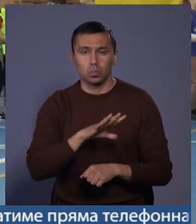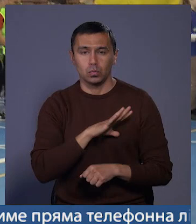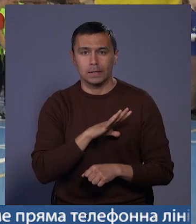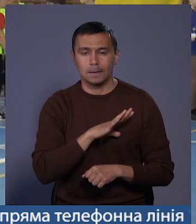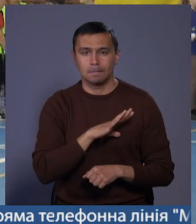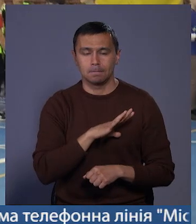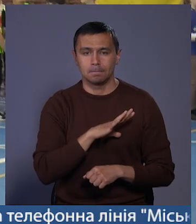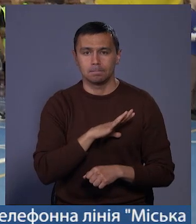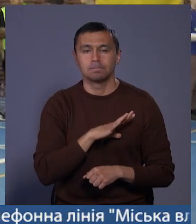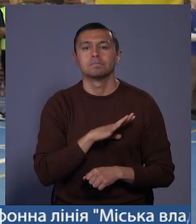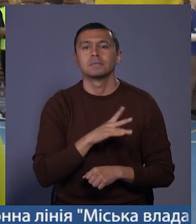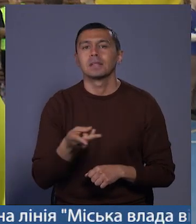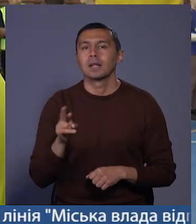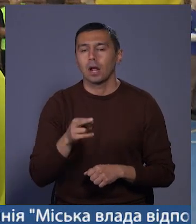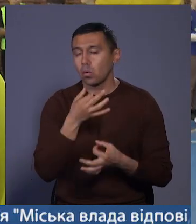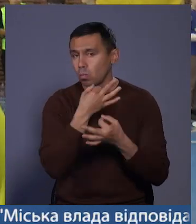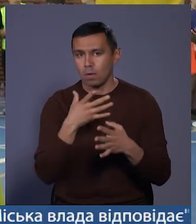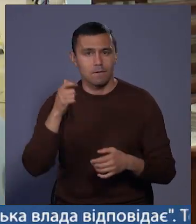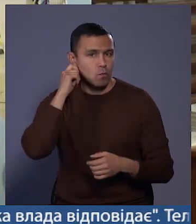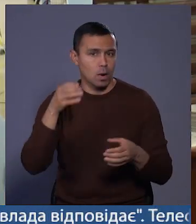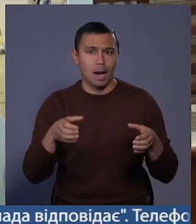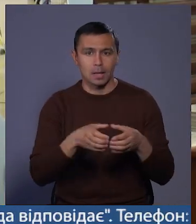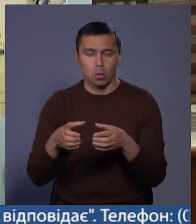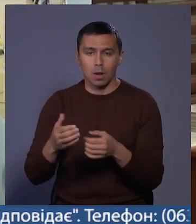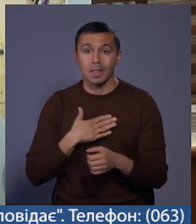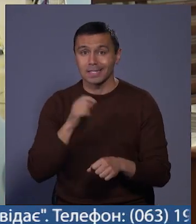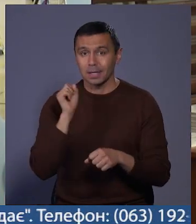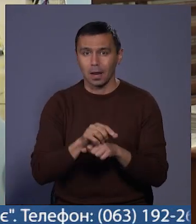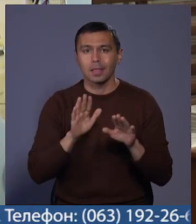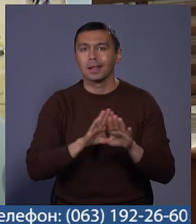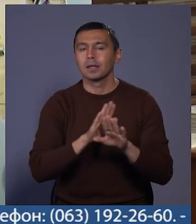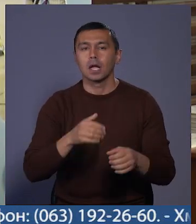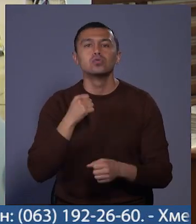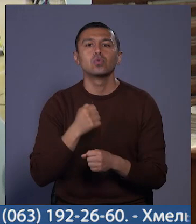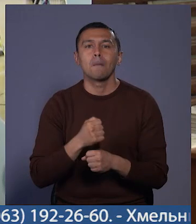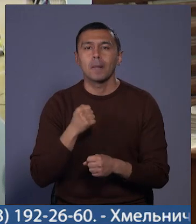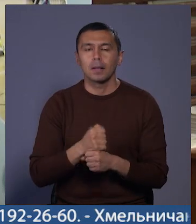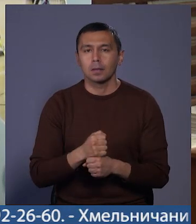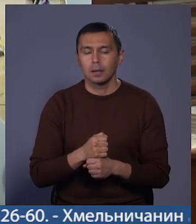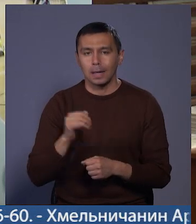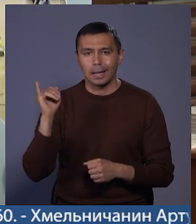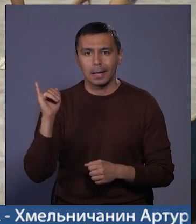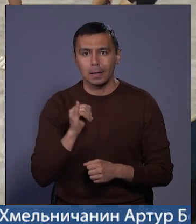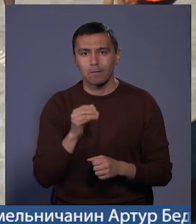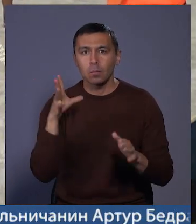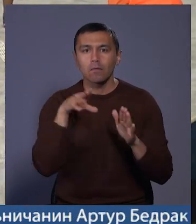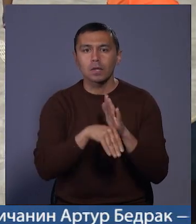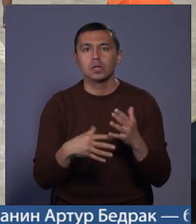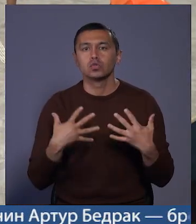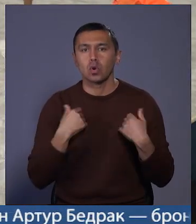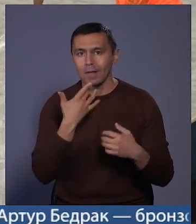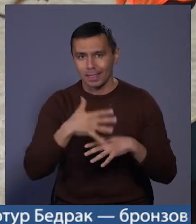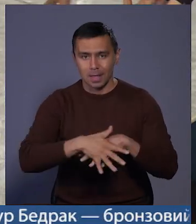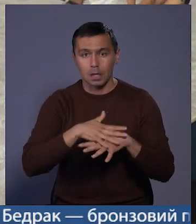для любої вікової категорії. Наша задача не тільки зробити і впровадити здорову